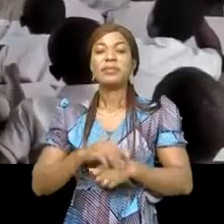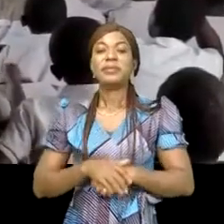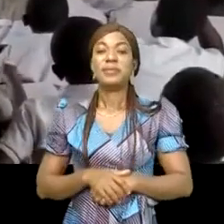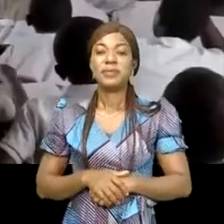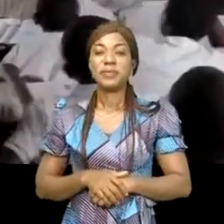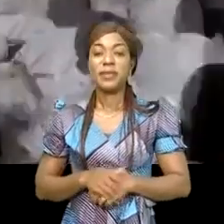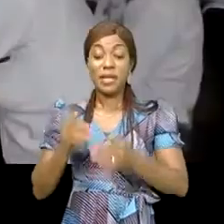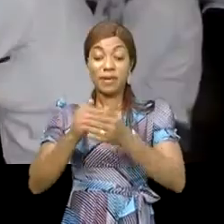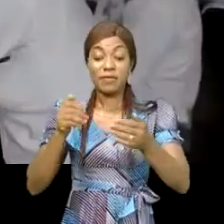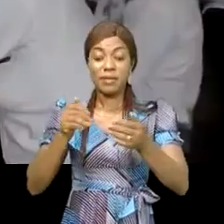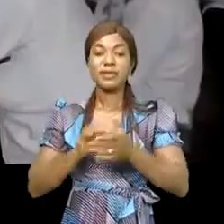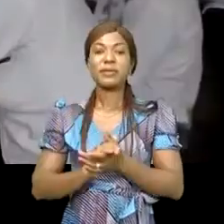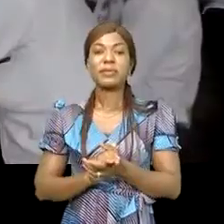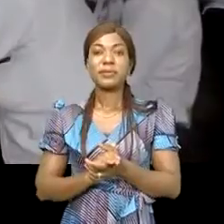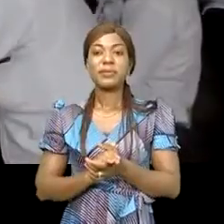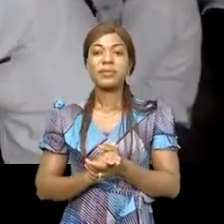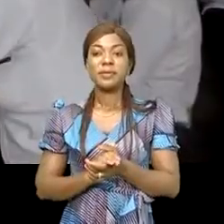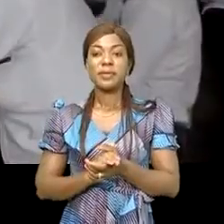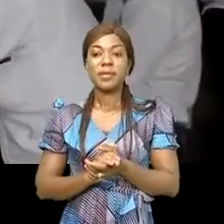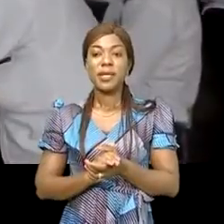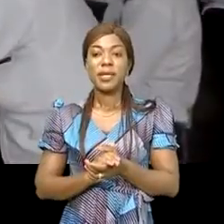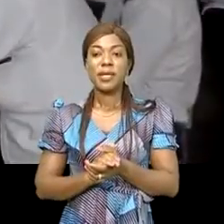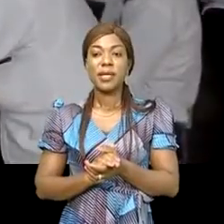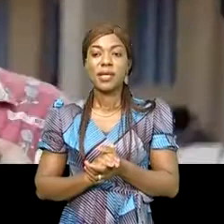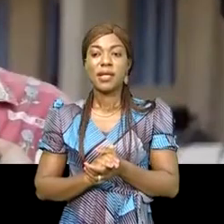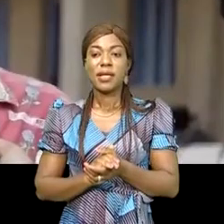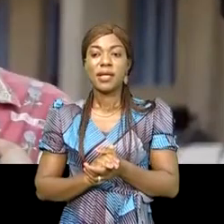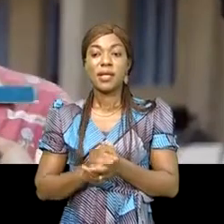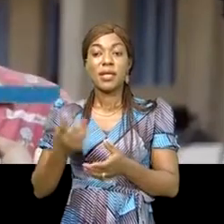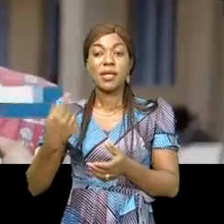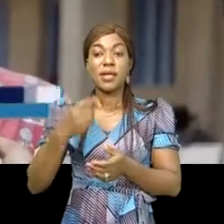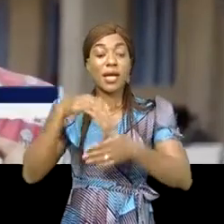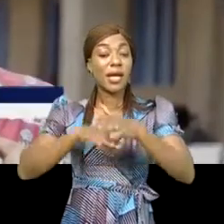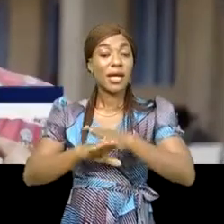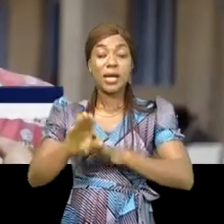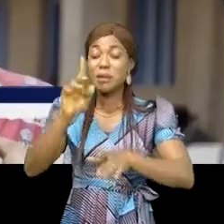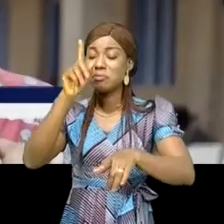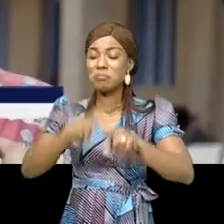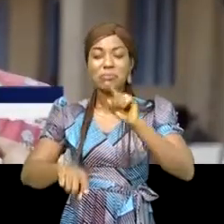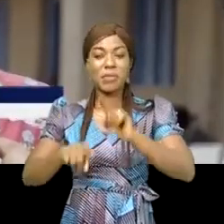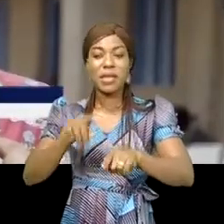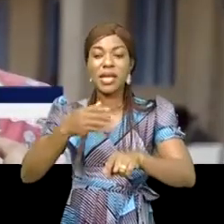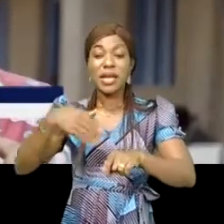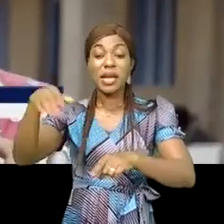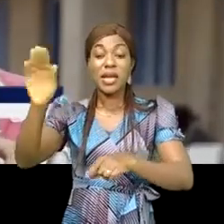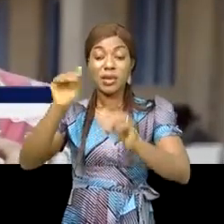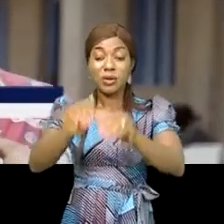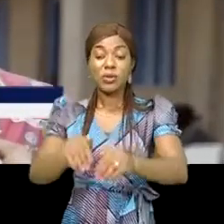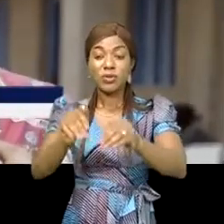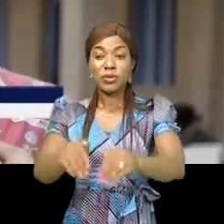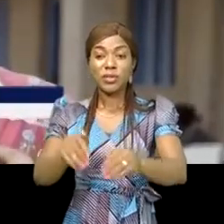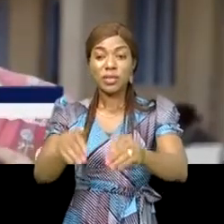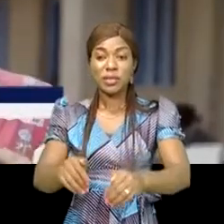Avant, on ne devait pas entrer dans les champs. Les parents ne devraient plus